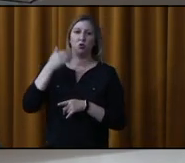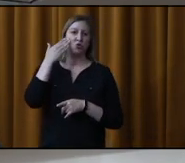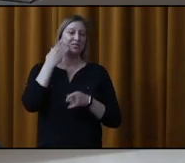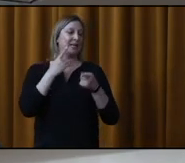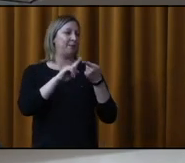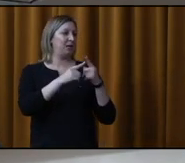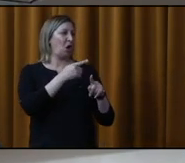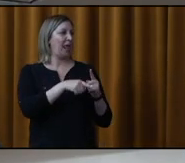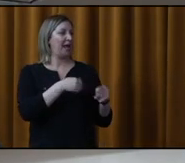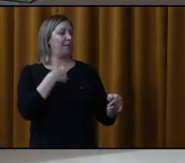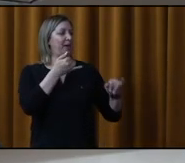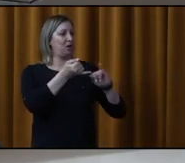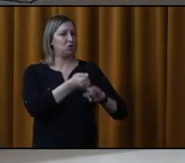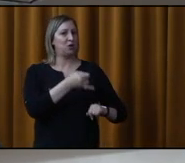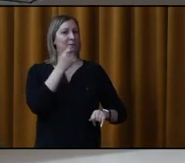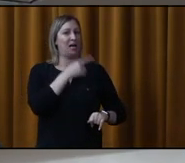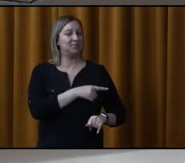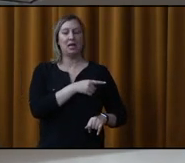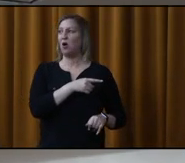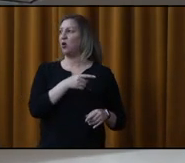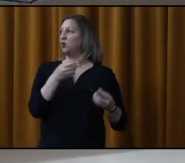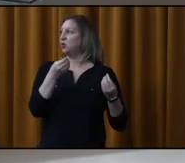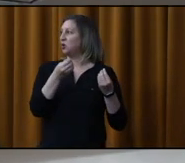Applaudissements Sous